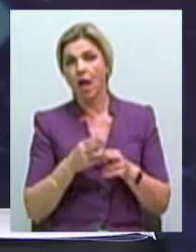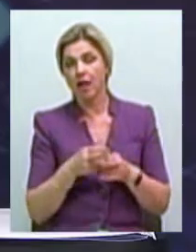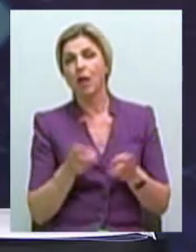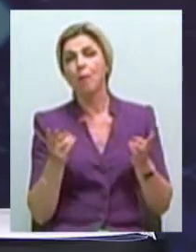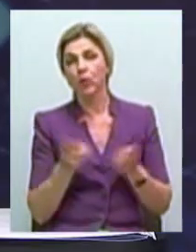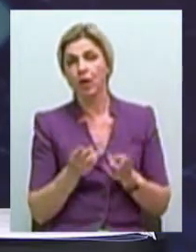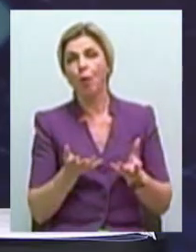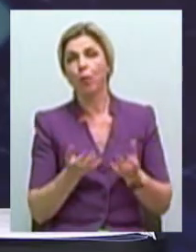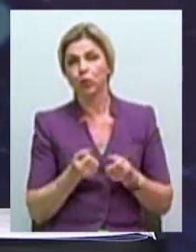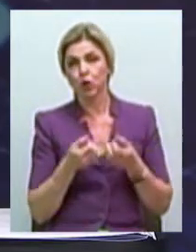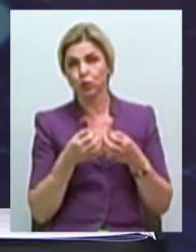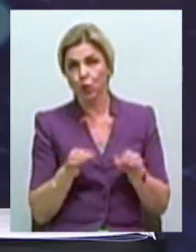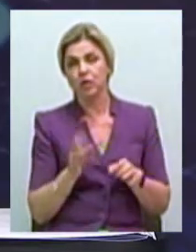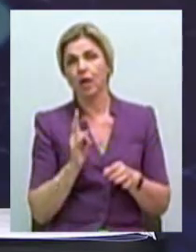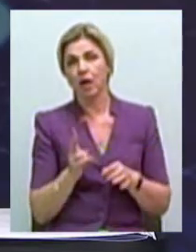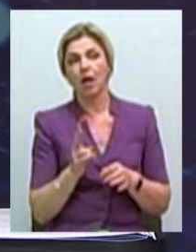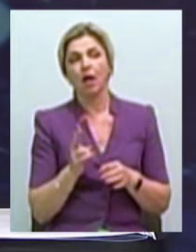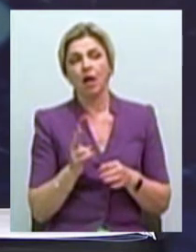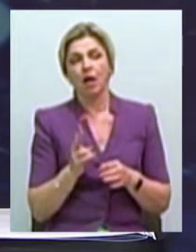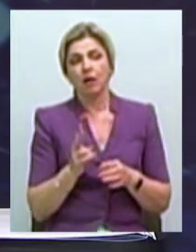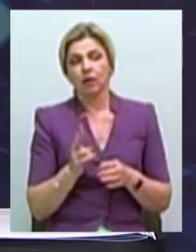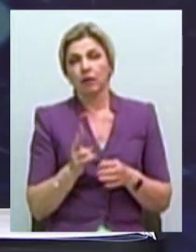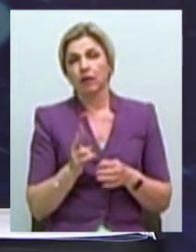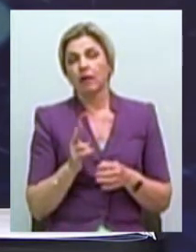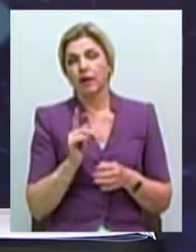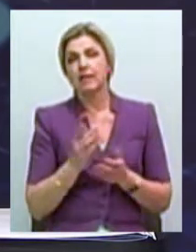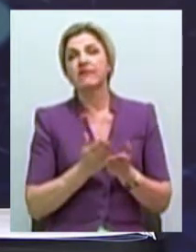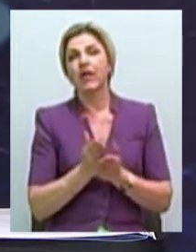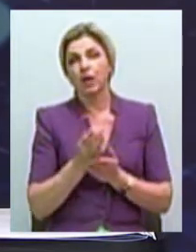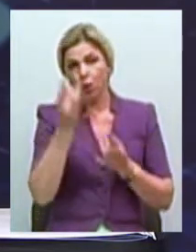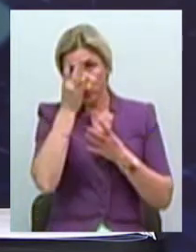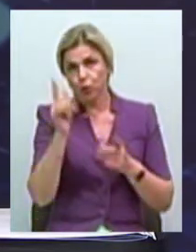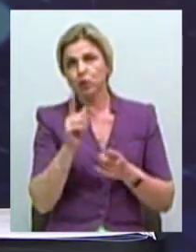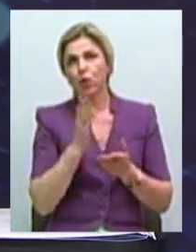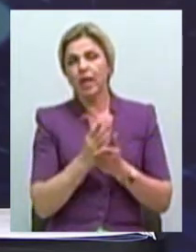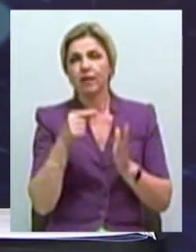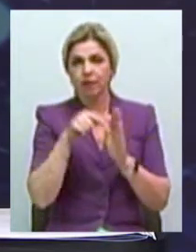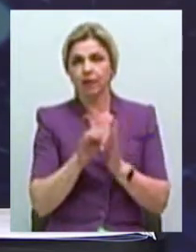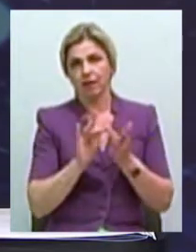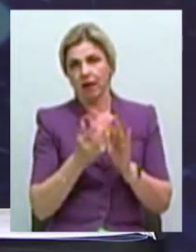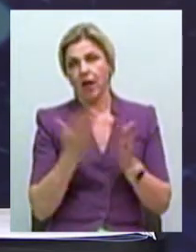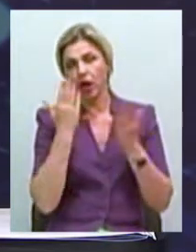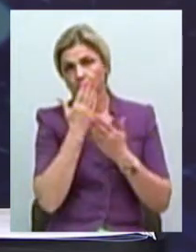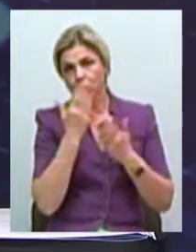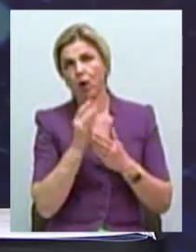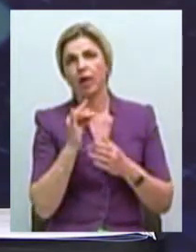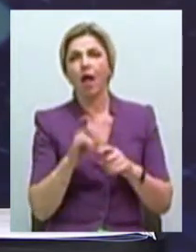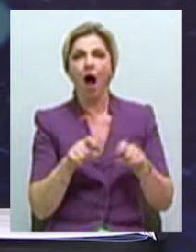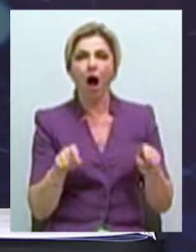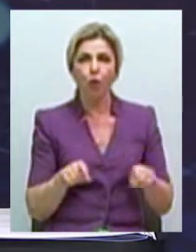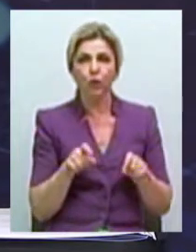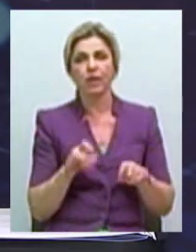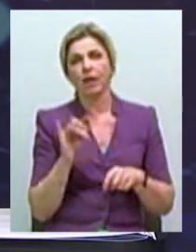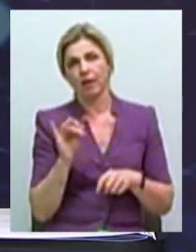до произведенням сфери культури, які знаходяться на цифрових носителях. Це і кіно, це і аудіо, це,